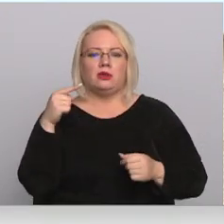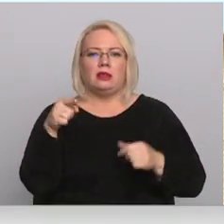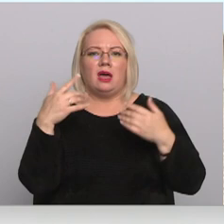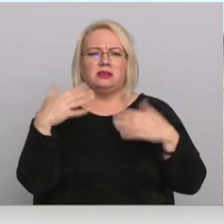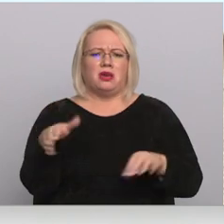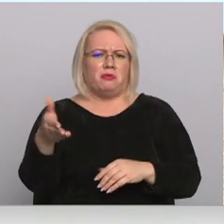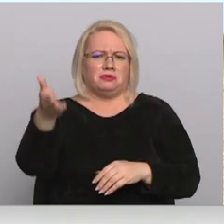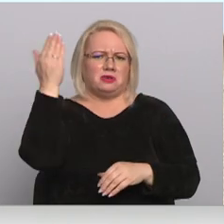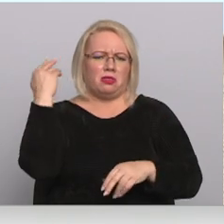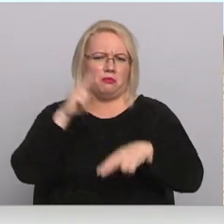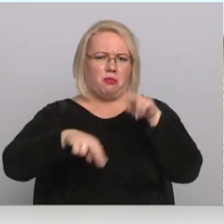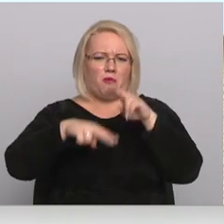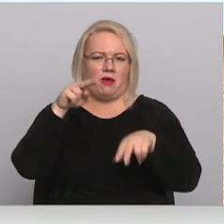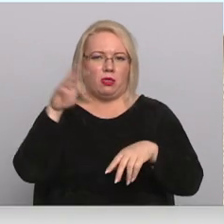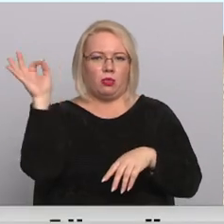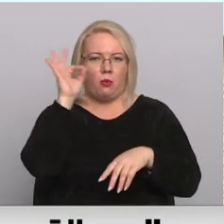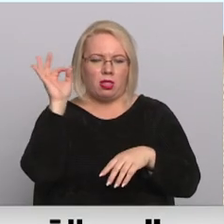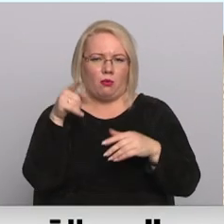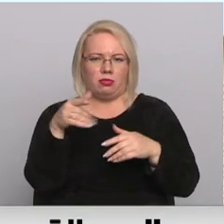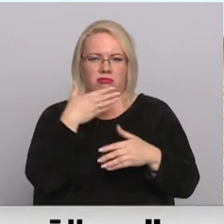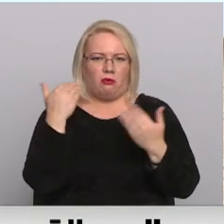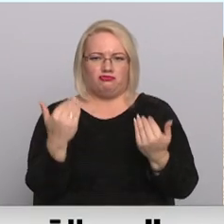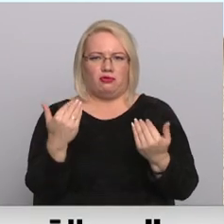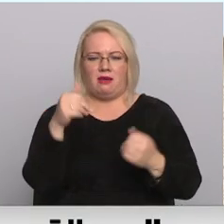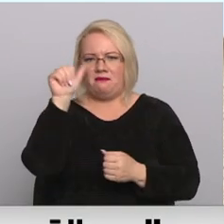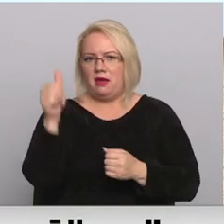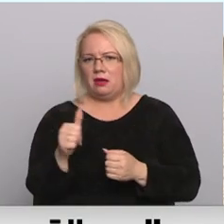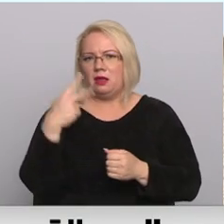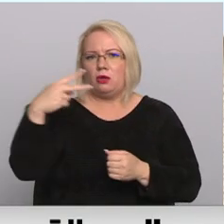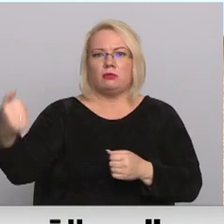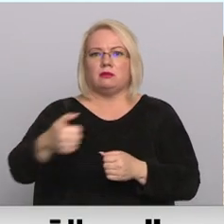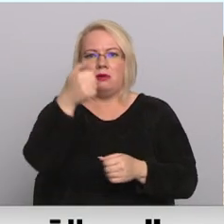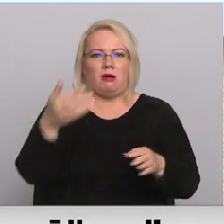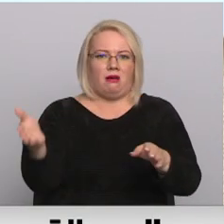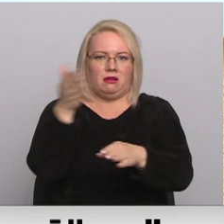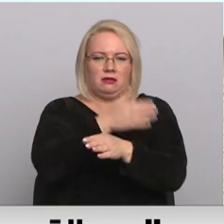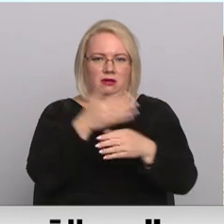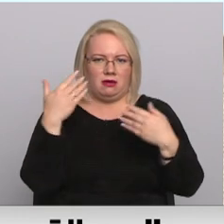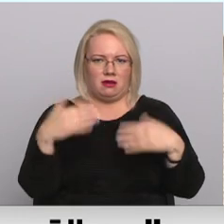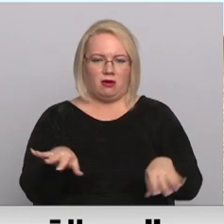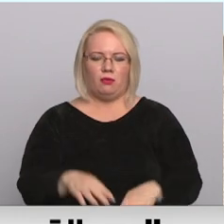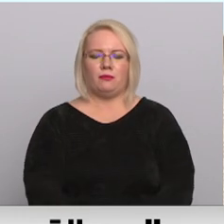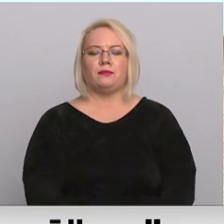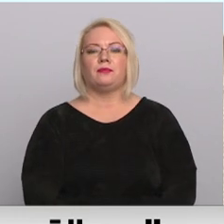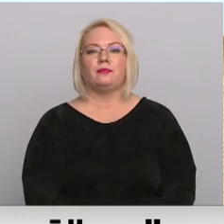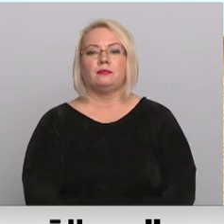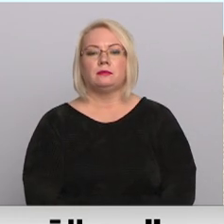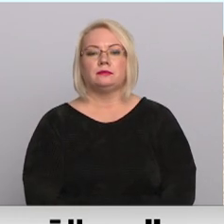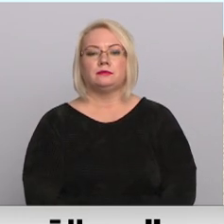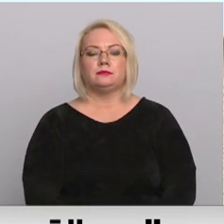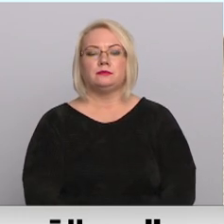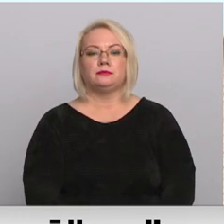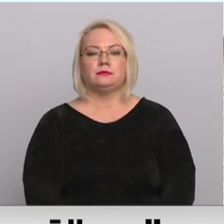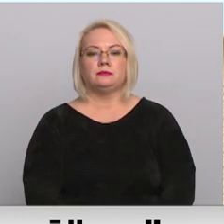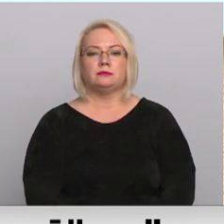būvēts un nav šodienas variānts, tas ir 20 gadi vairāk atpakaļ. Bet jāpiedrīgi strēlīts 30?